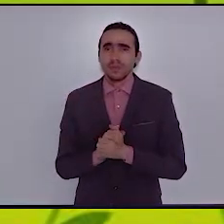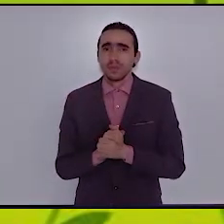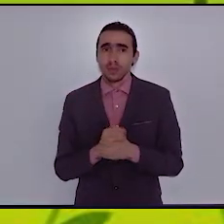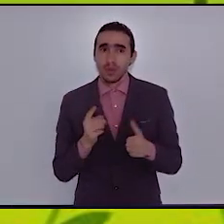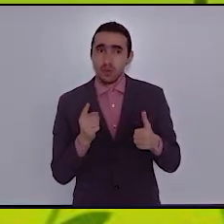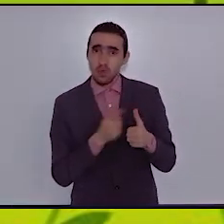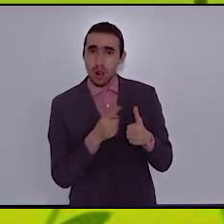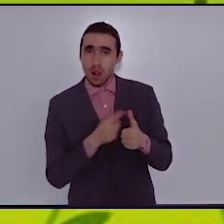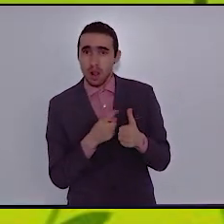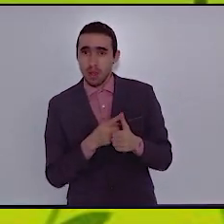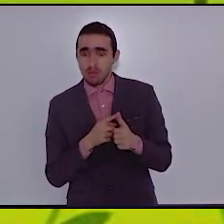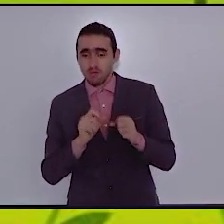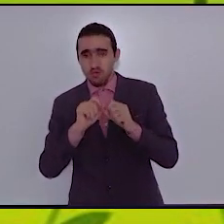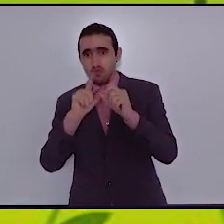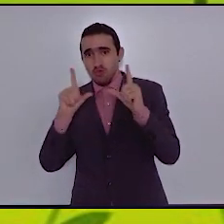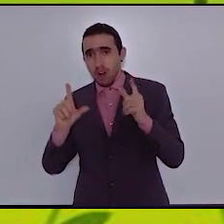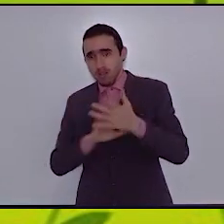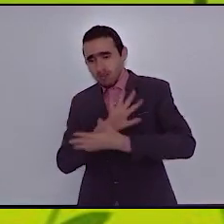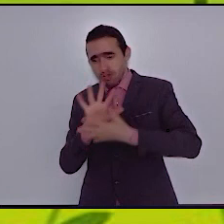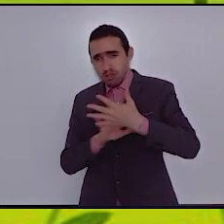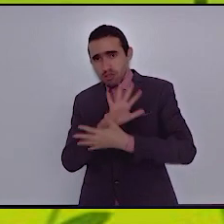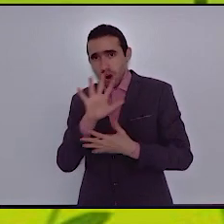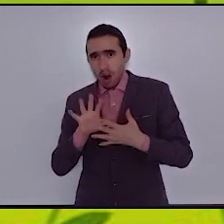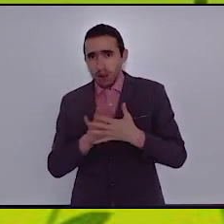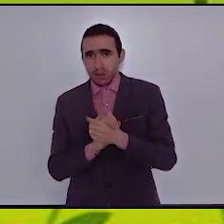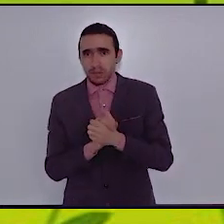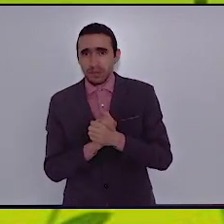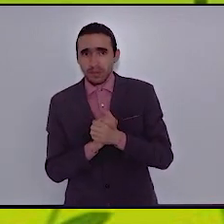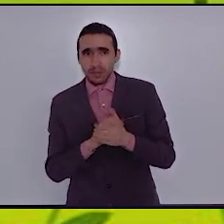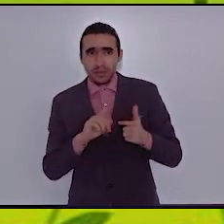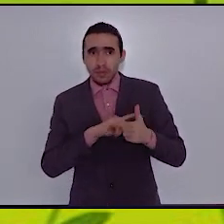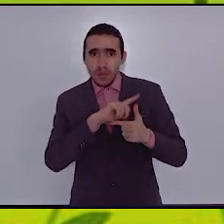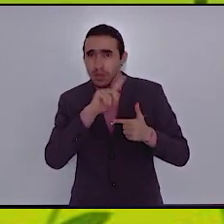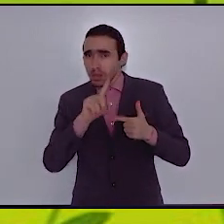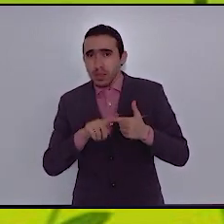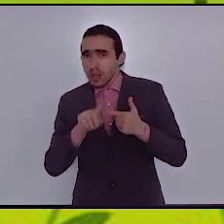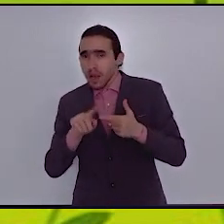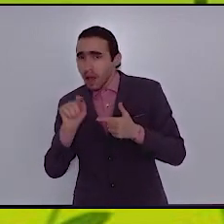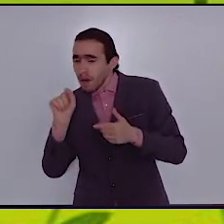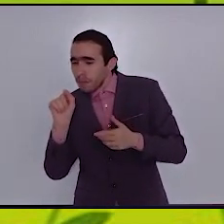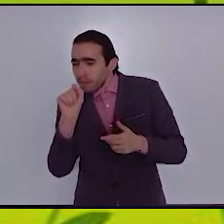وضوح الصوت مراعاة علامات الترقيم